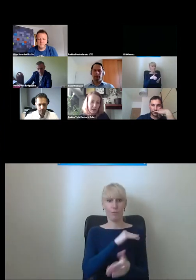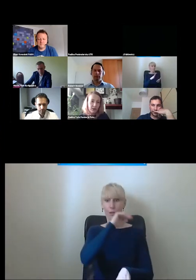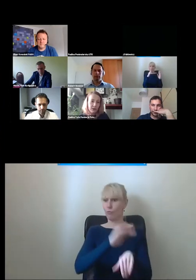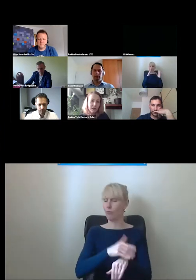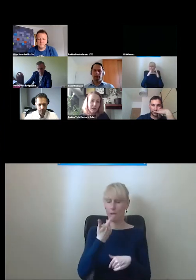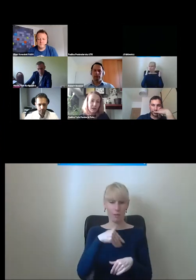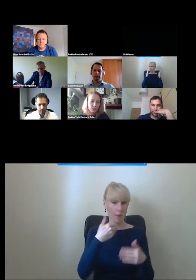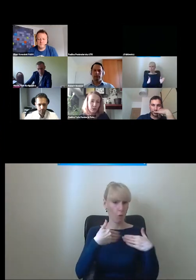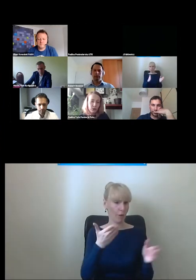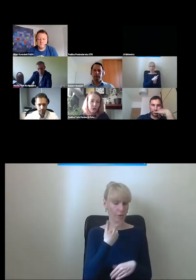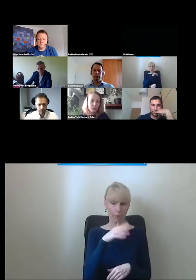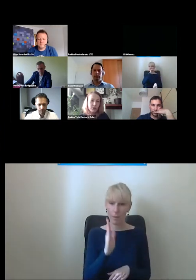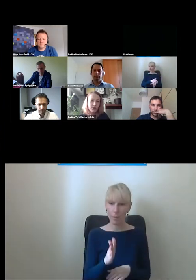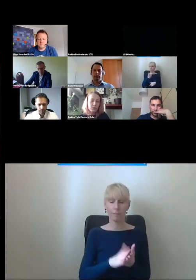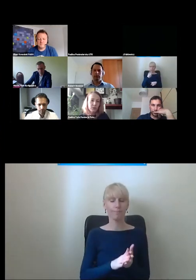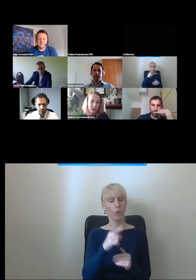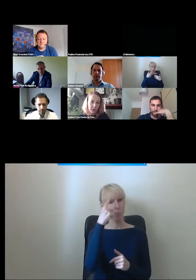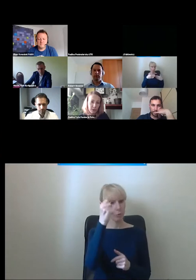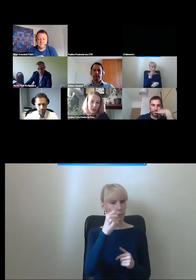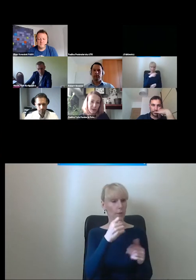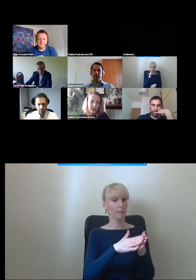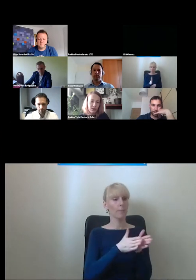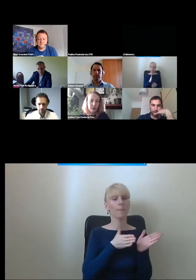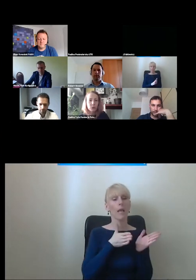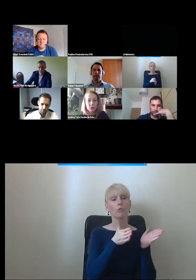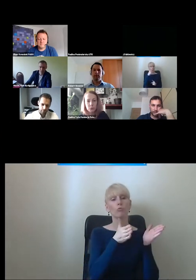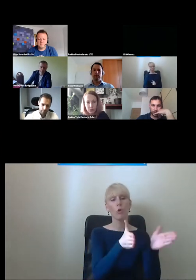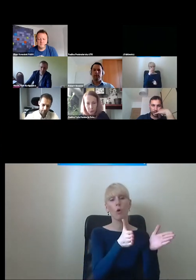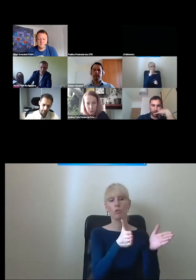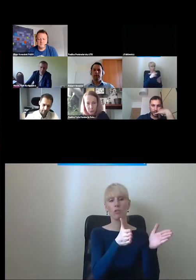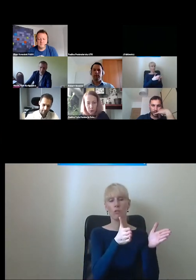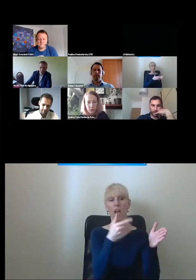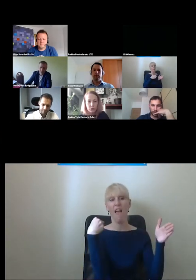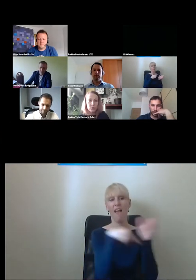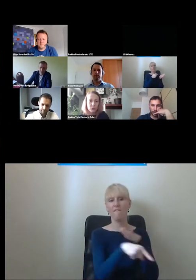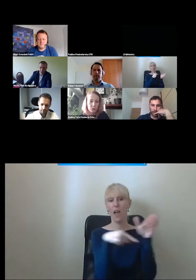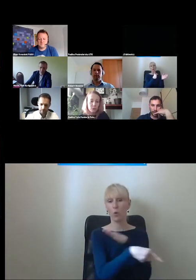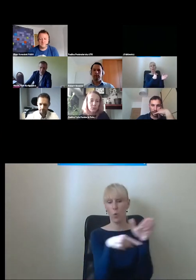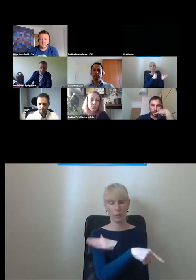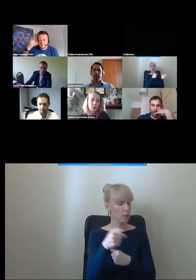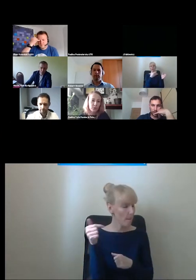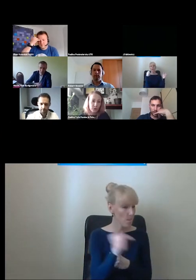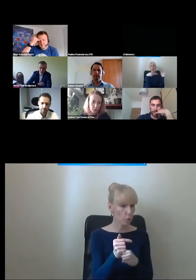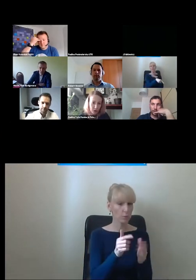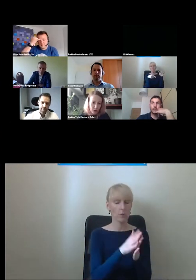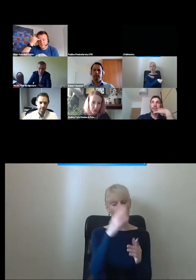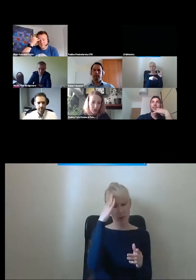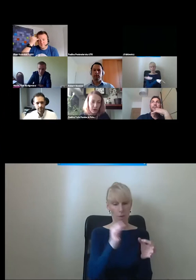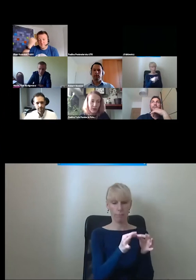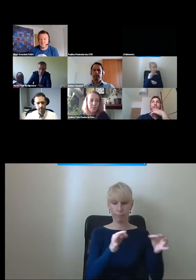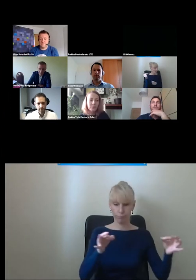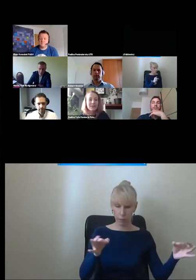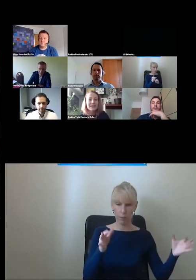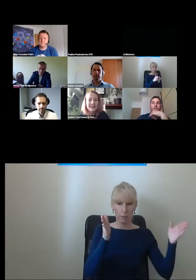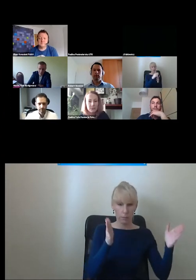strażak, on jednak mówi o tym, że są drogi ewakuacyjne, one muszą mieć odpowiednią przepustowość, w związku z tym muszą mieć odpowiednią szerokość,